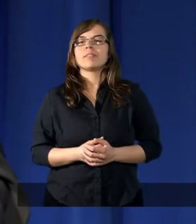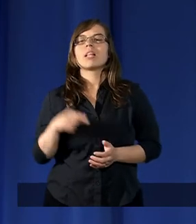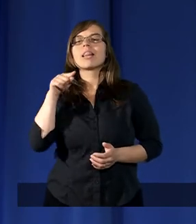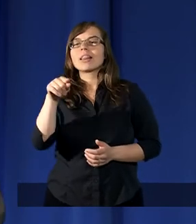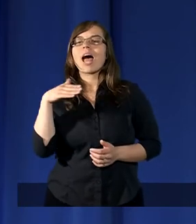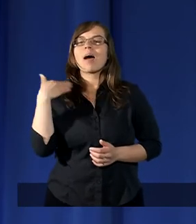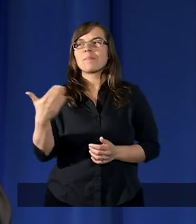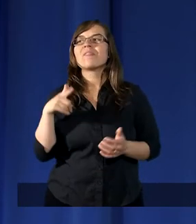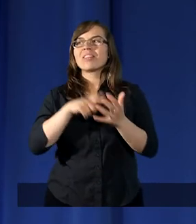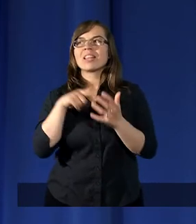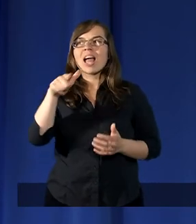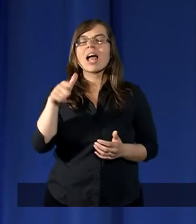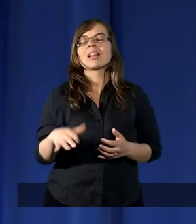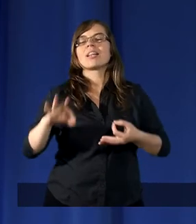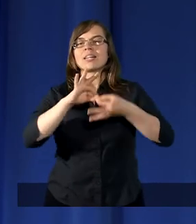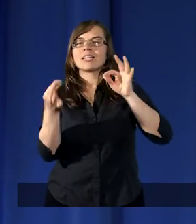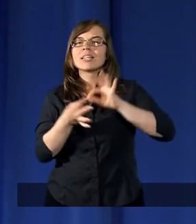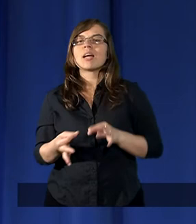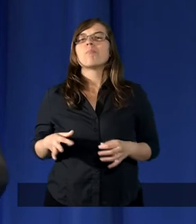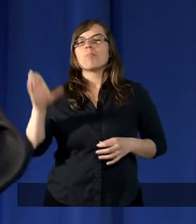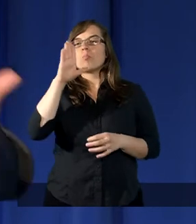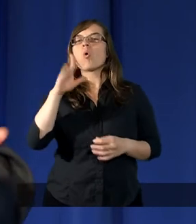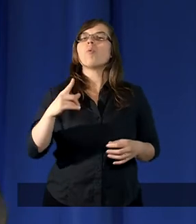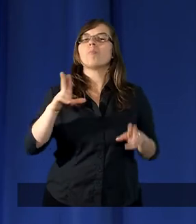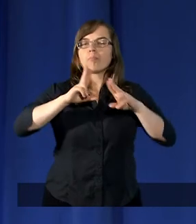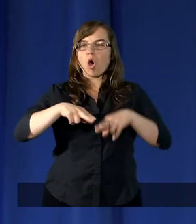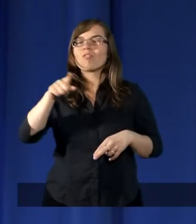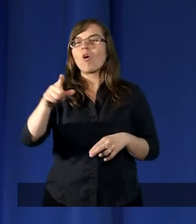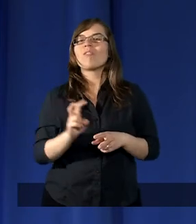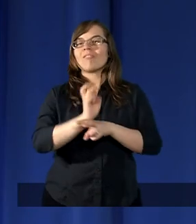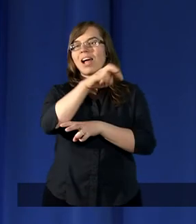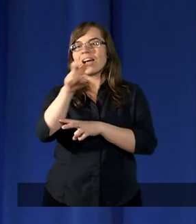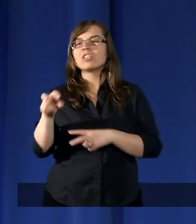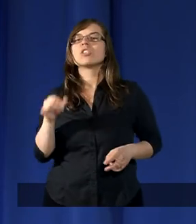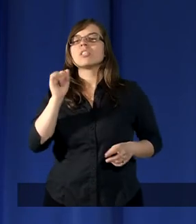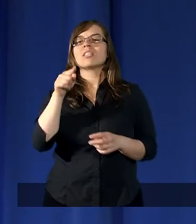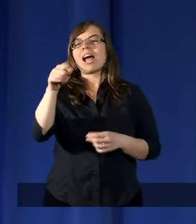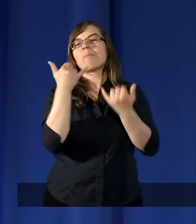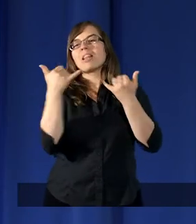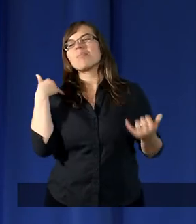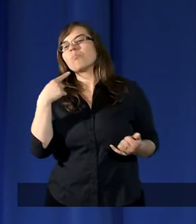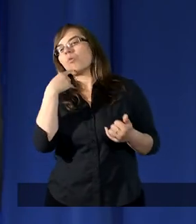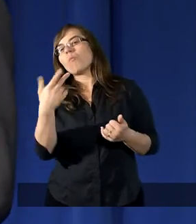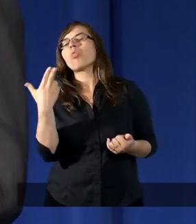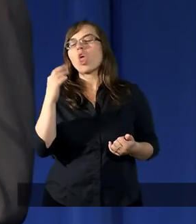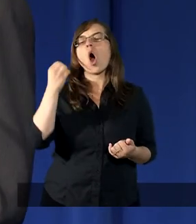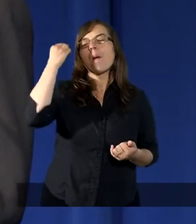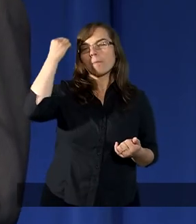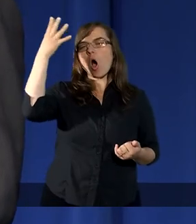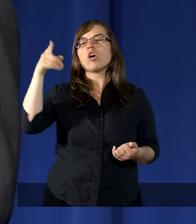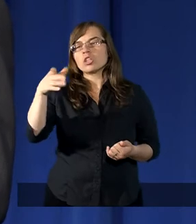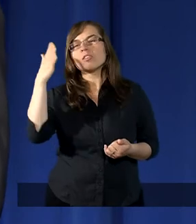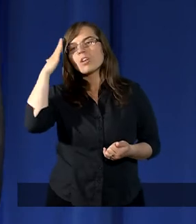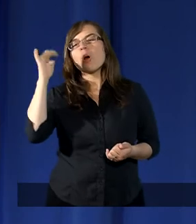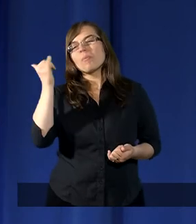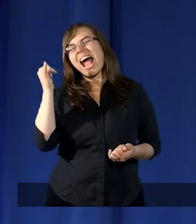Tam wtedy, gdyby Bóg pozwolił mu wejść, tam inni by powiedzieli no Mojżeszowi